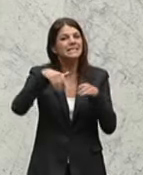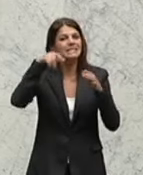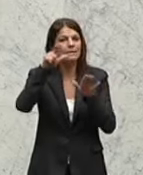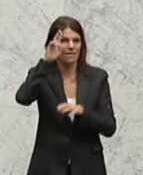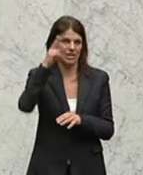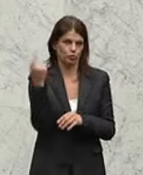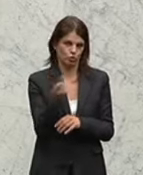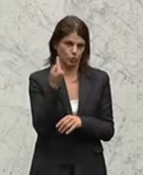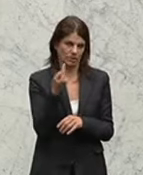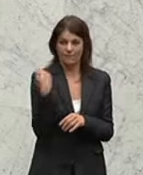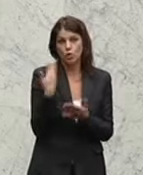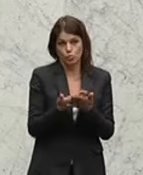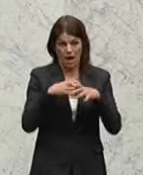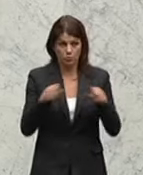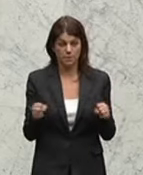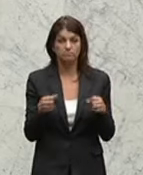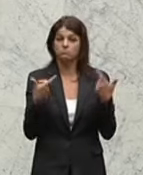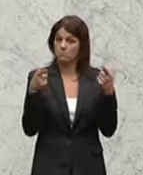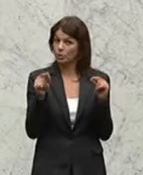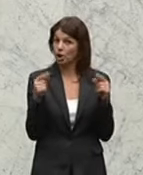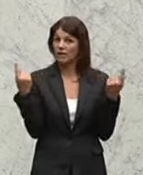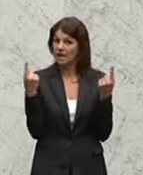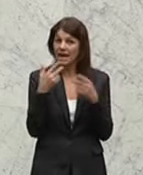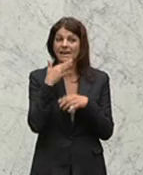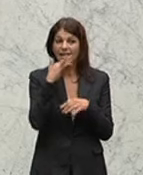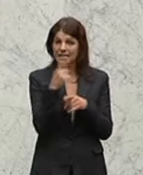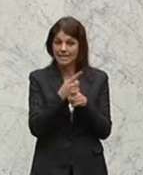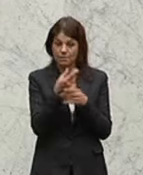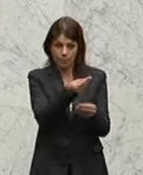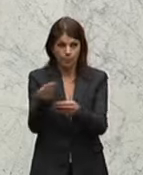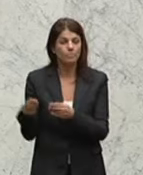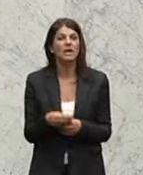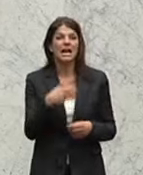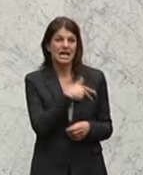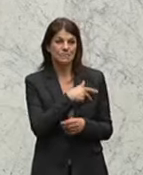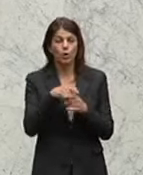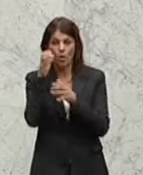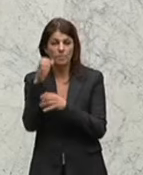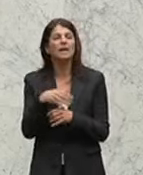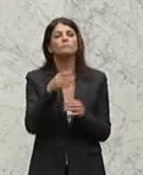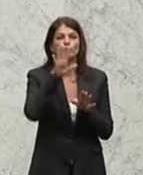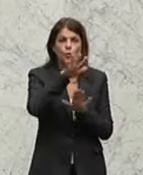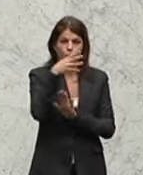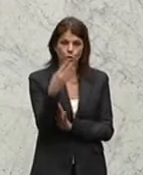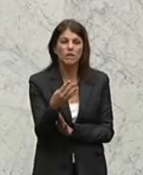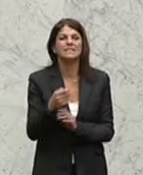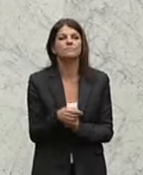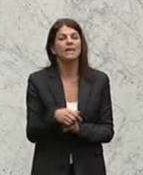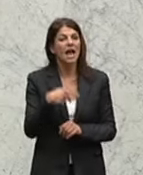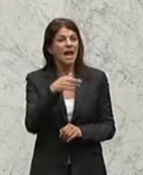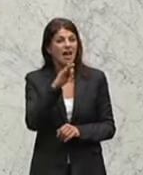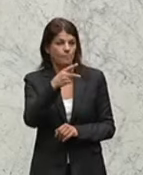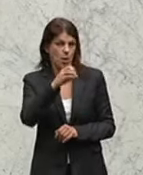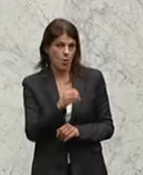heutigen Plenartag des Nationalrats. Wir kommen nun zum ersten regulären Tagesordnungspunkt, einer